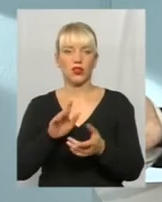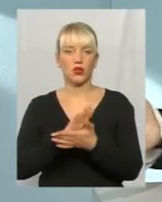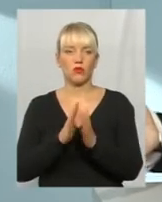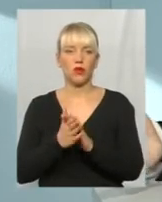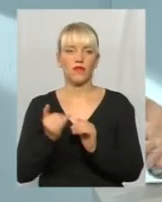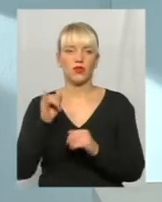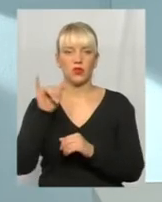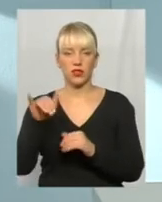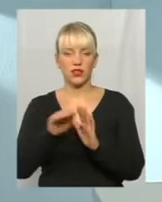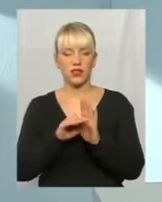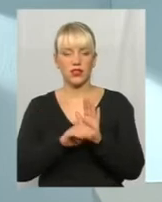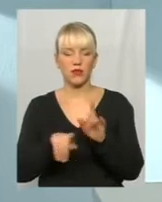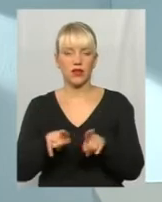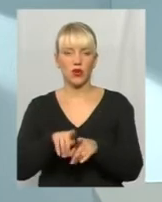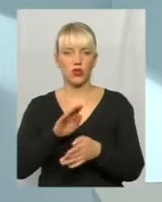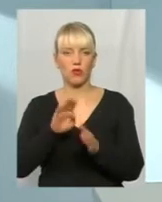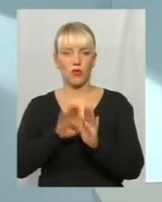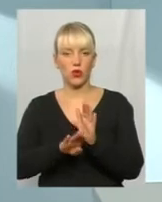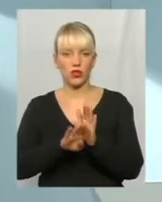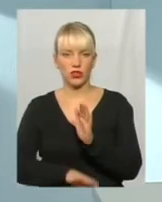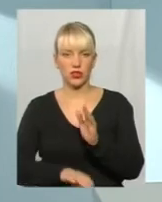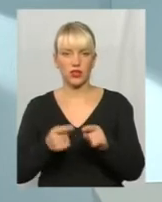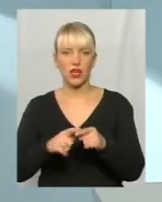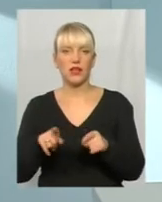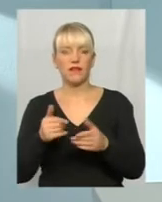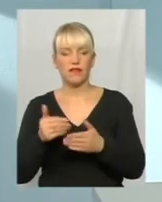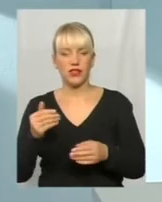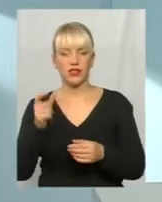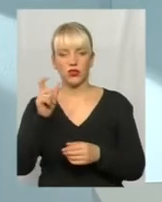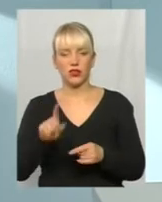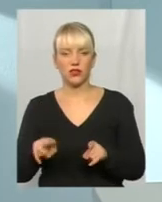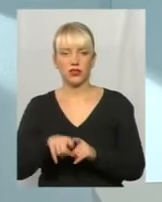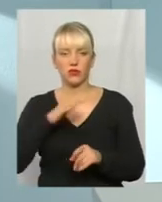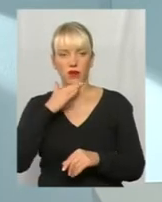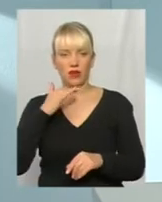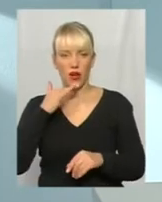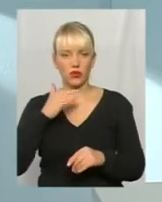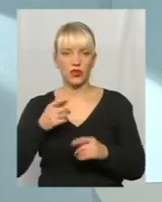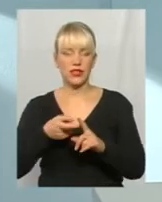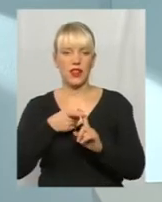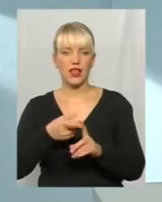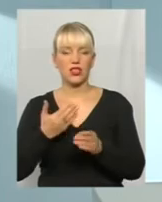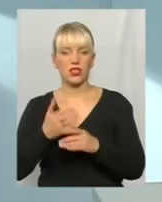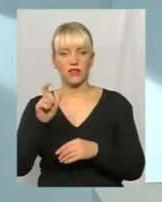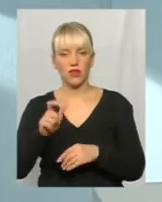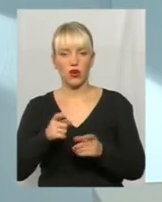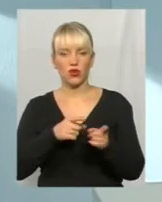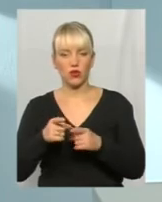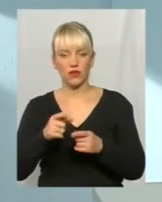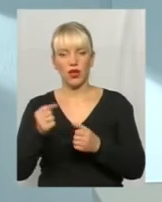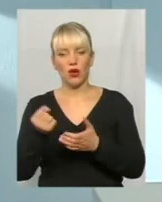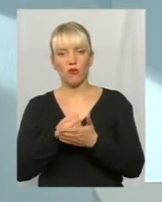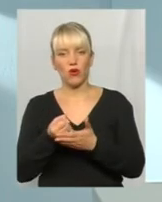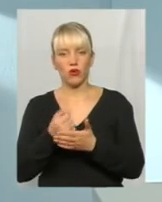суттєво погіршиться. Тому тут від підприємця теж дуже залежить. Він готовий боротися за права. Я переконую, що